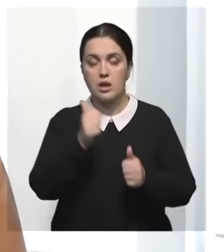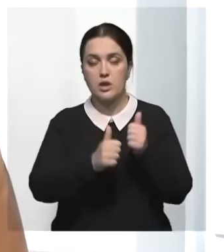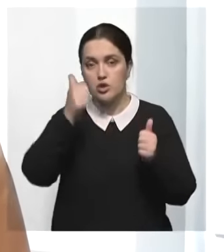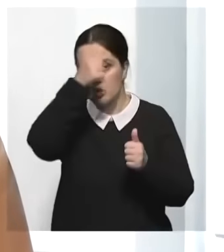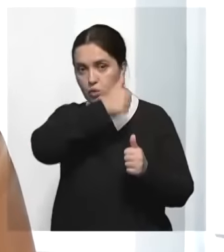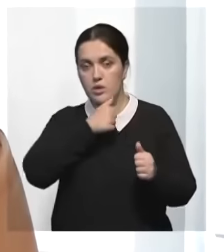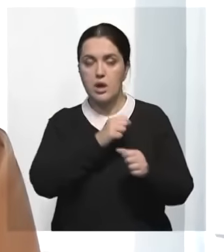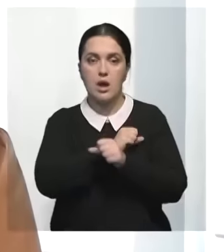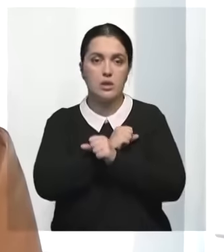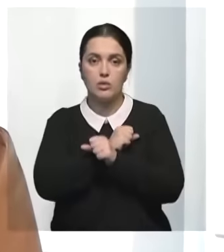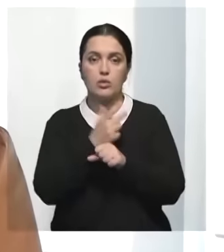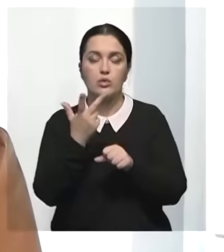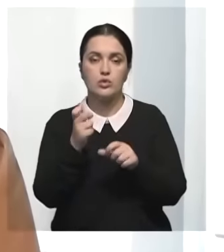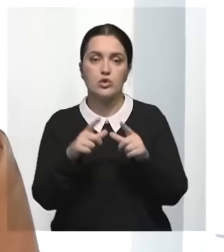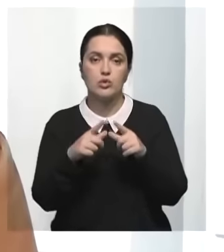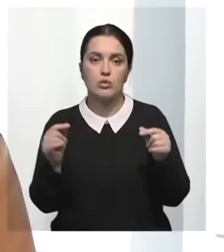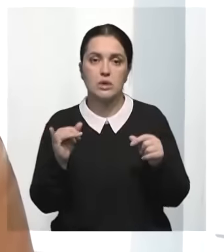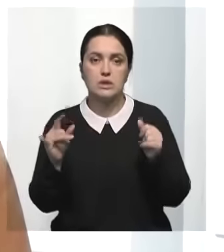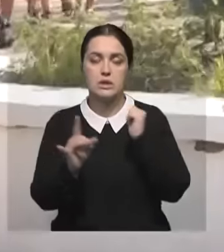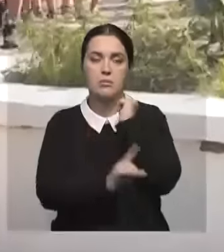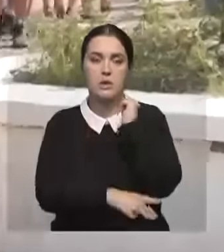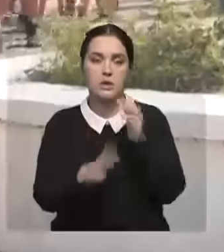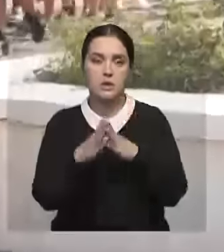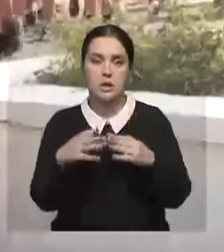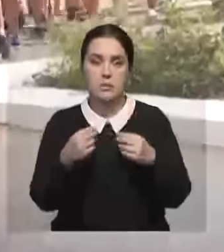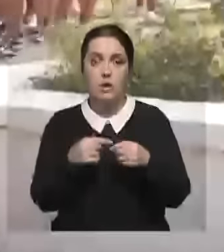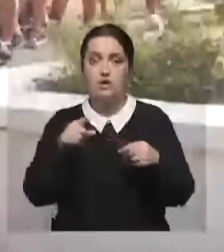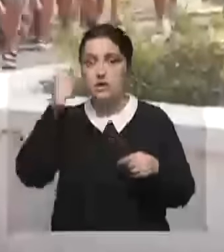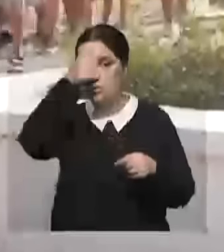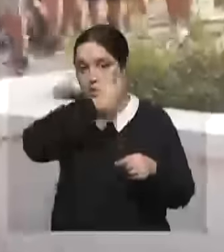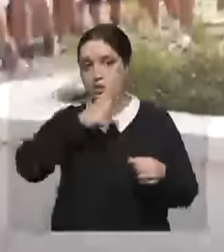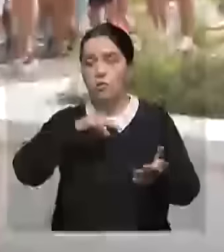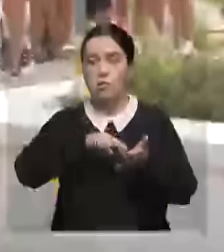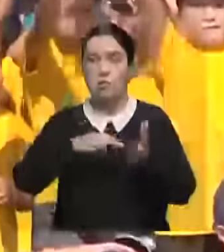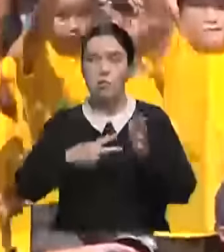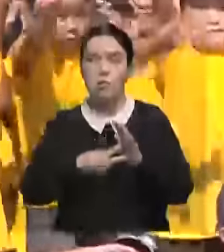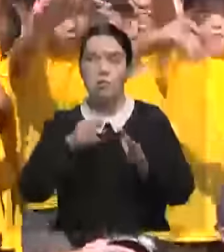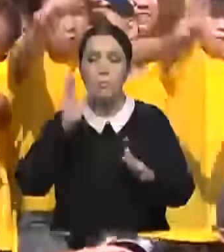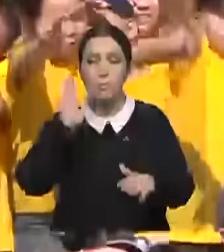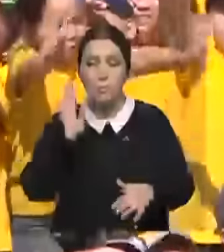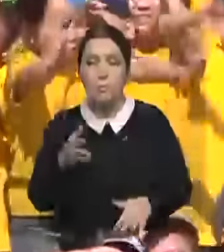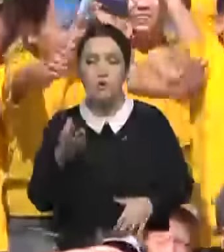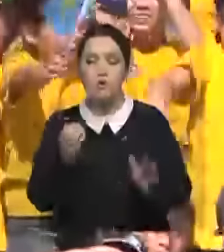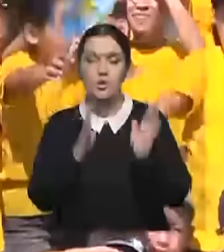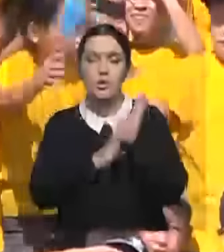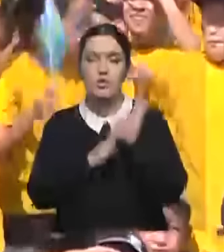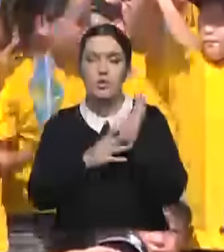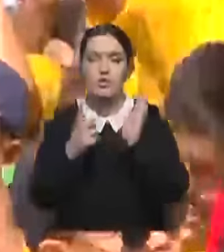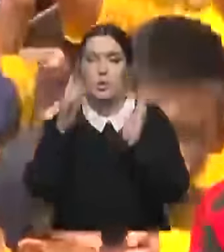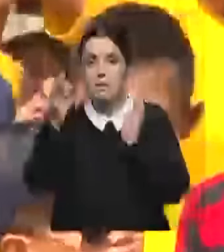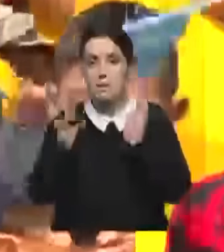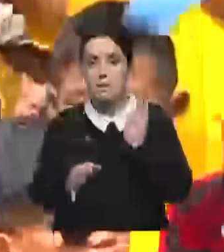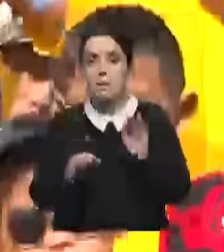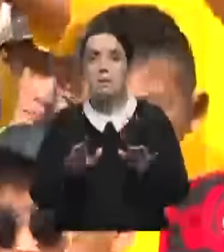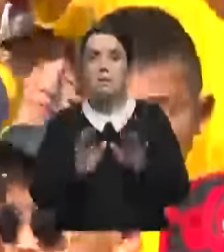отдыхает больше 300 школьников из малообеспеченных семей. В этом году планируется охватить летним отдыхом почти 92% детей